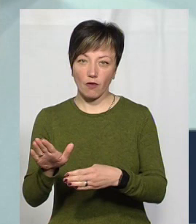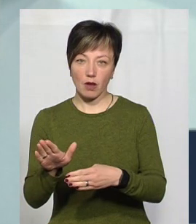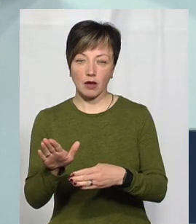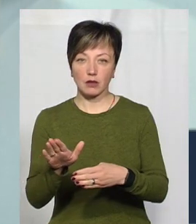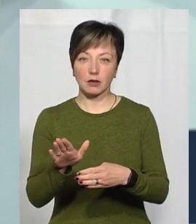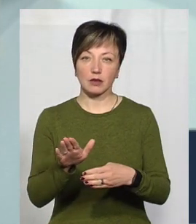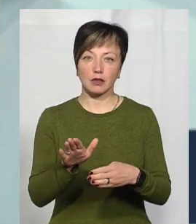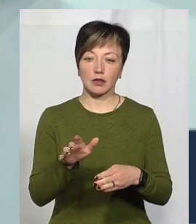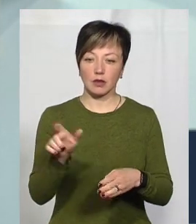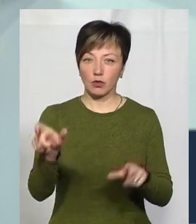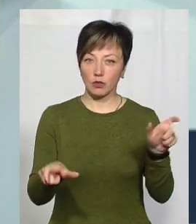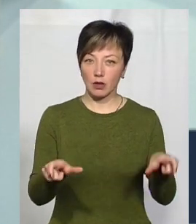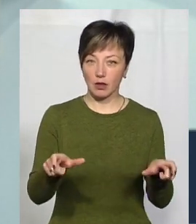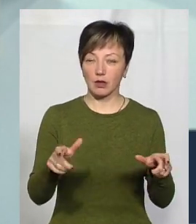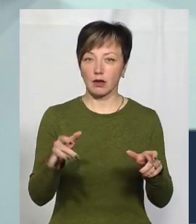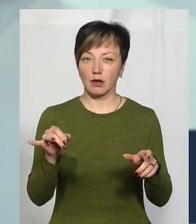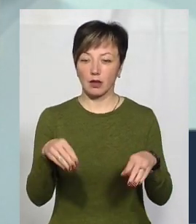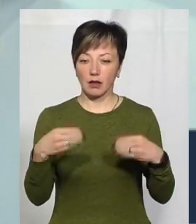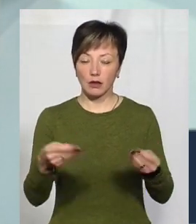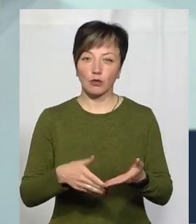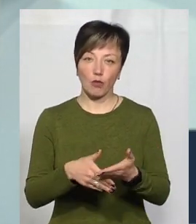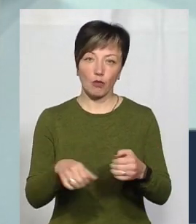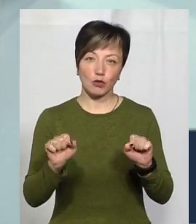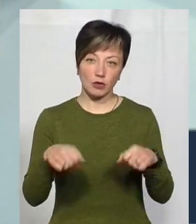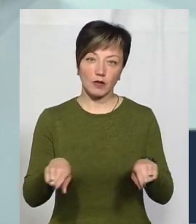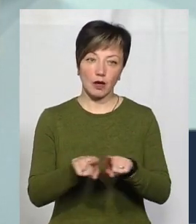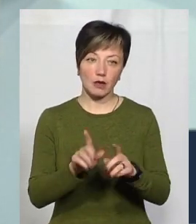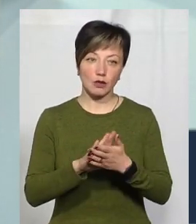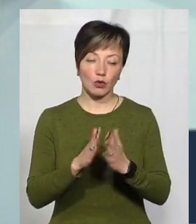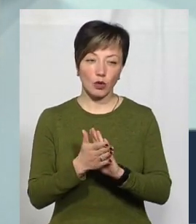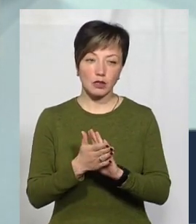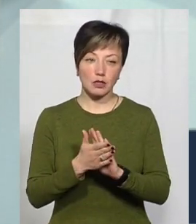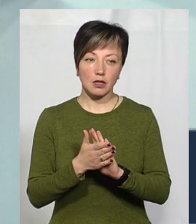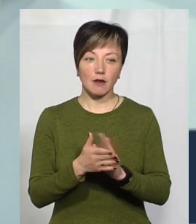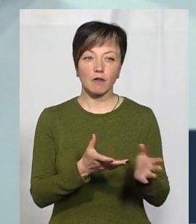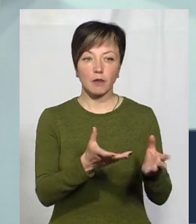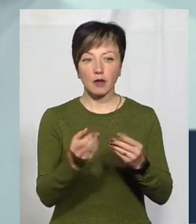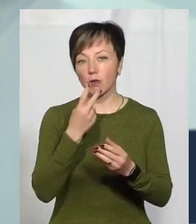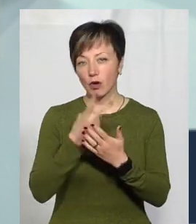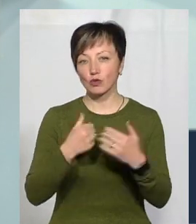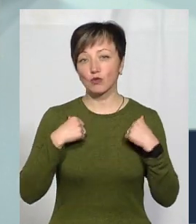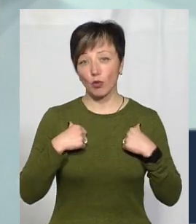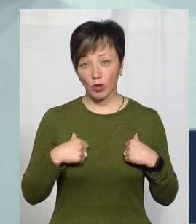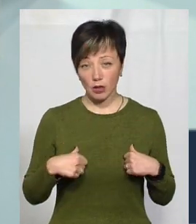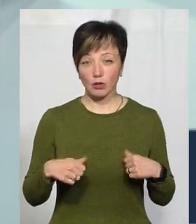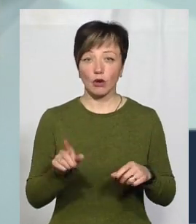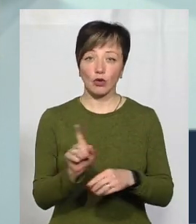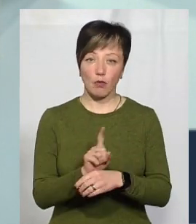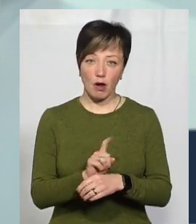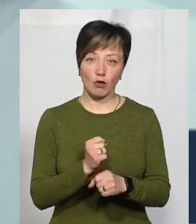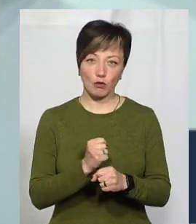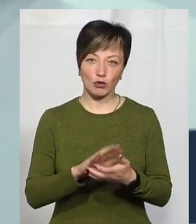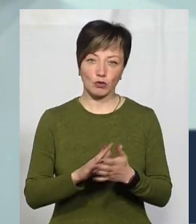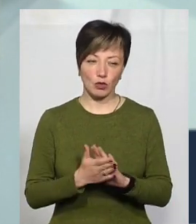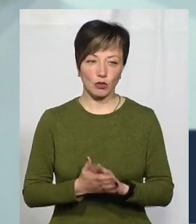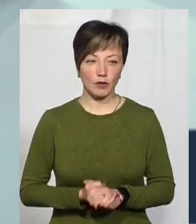додати допомогу. Можливо, така ситуація і вплинула на те, що вони бачили, що спокійна, нормальна робоча